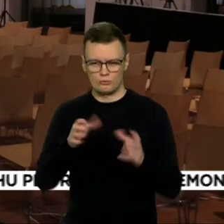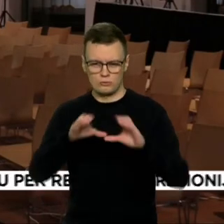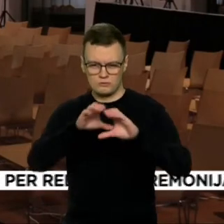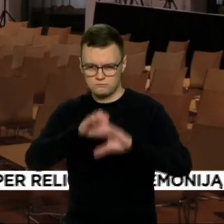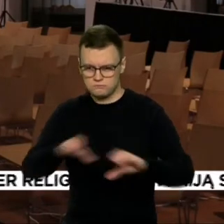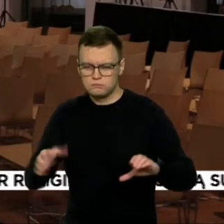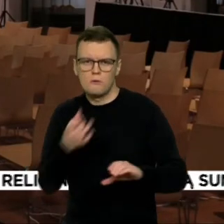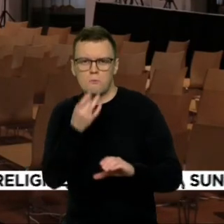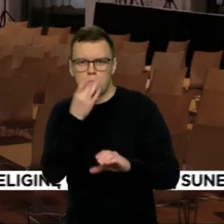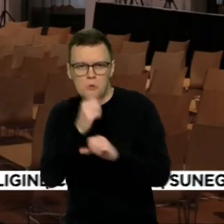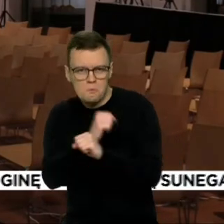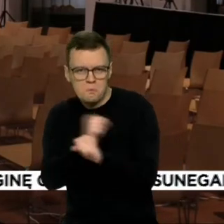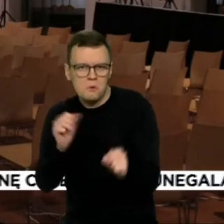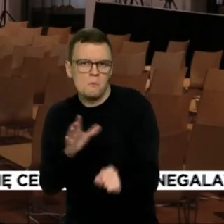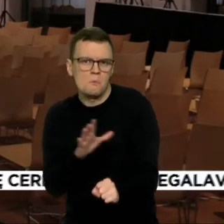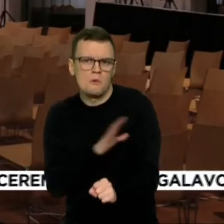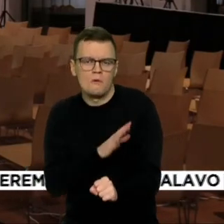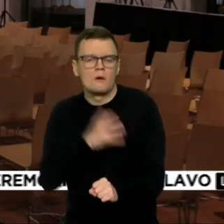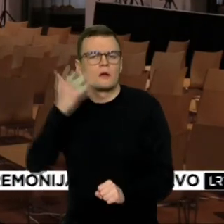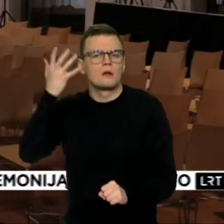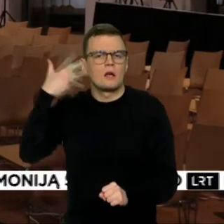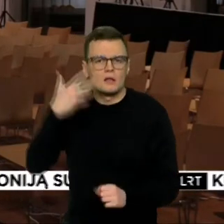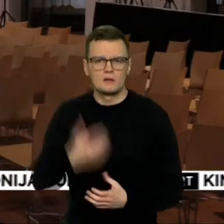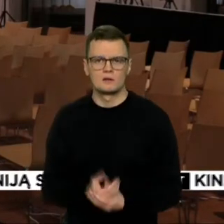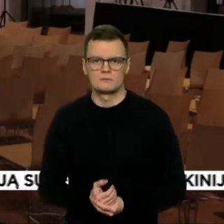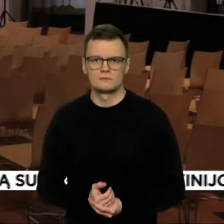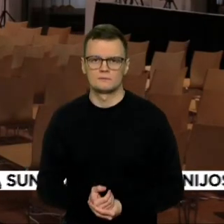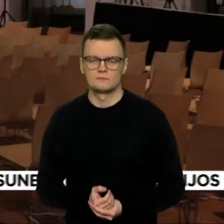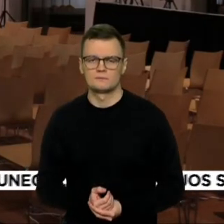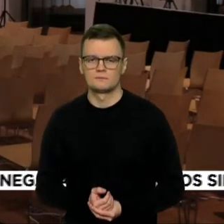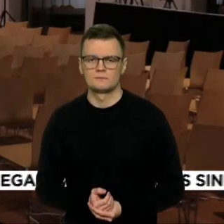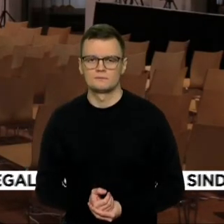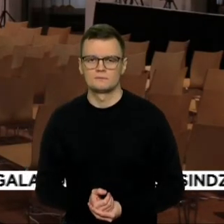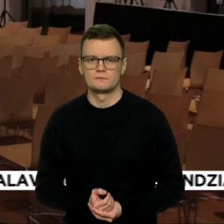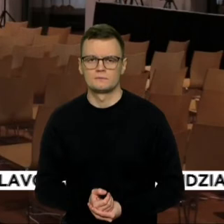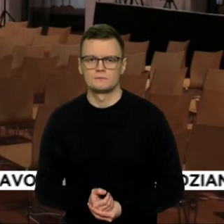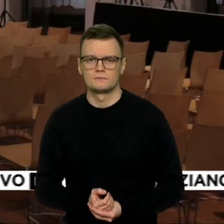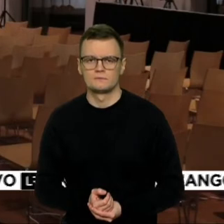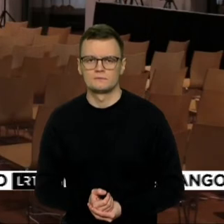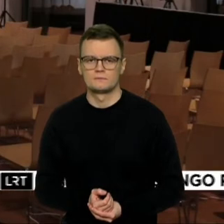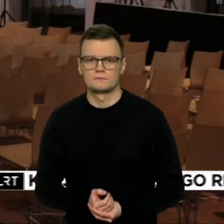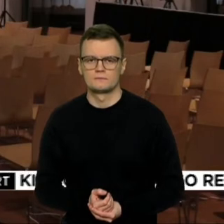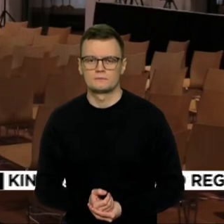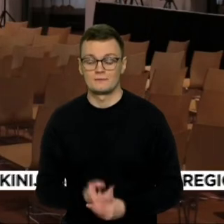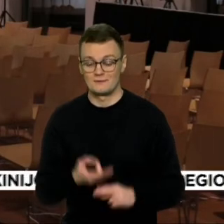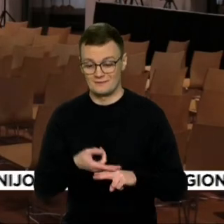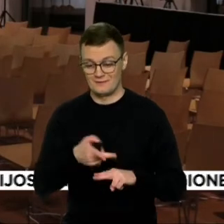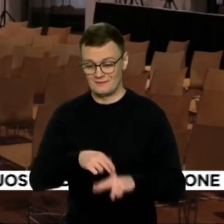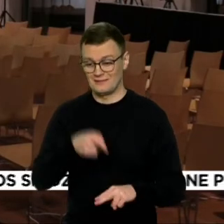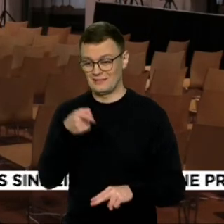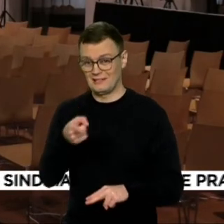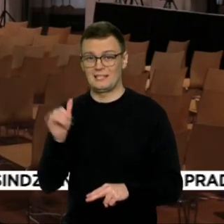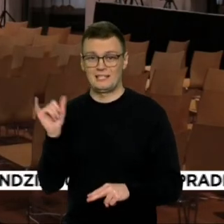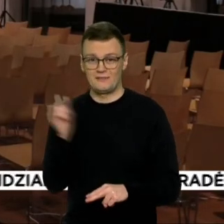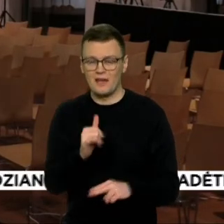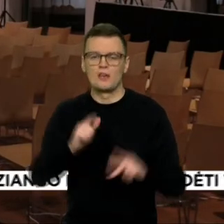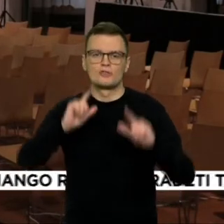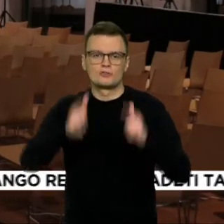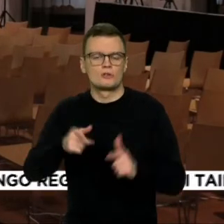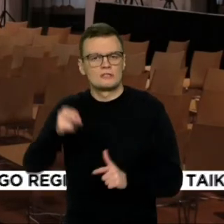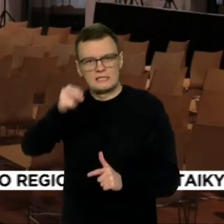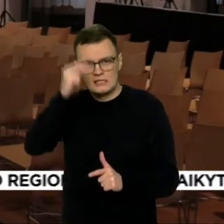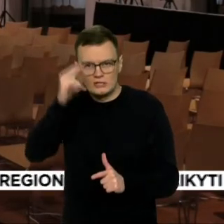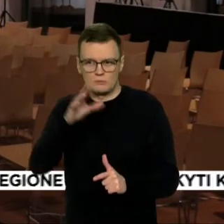jie pradėjo leisti į paviršių dujas ir, na, tai įvertinta buvo kaip sabotažo aktas. Tai